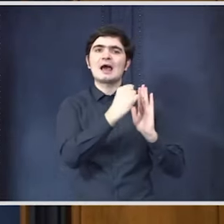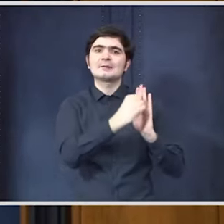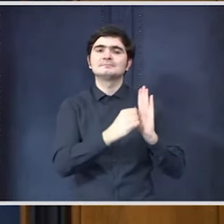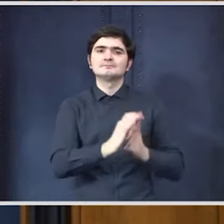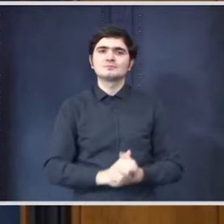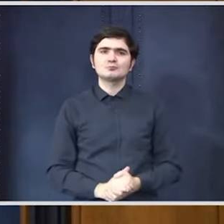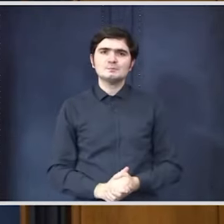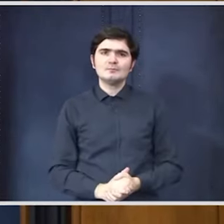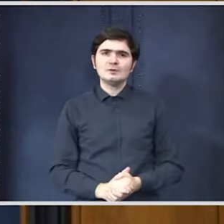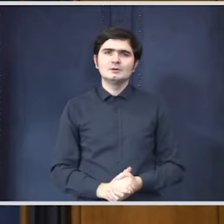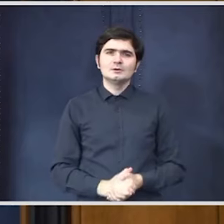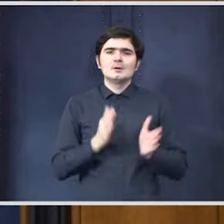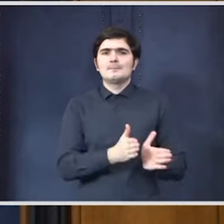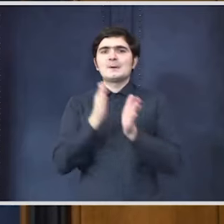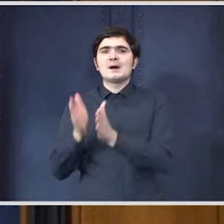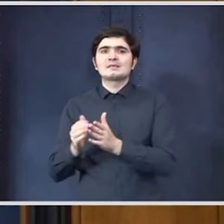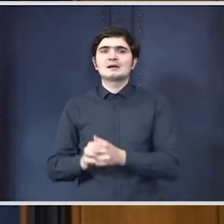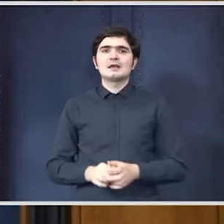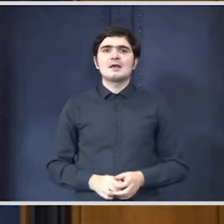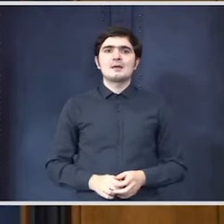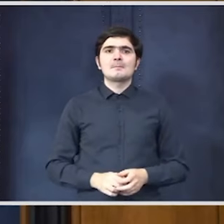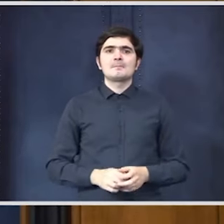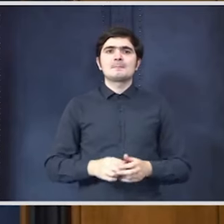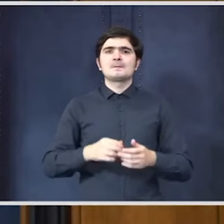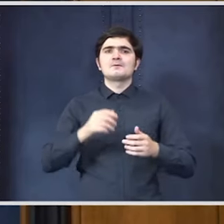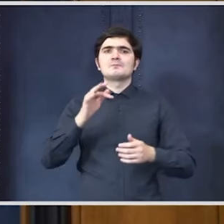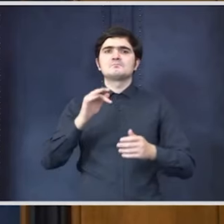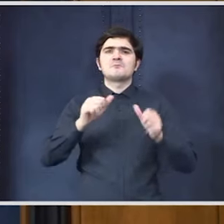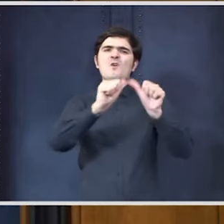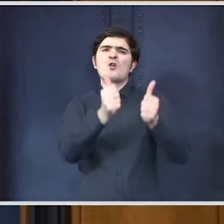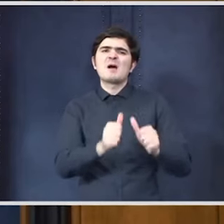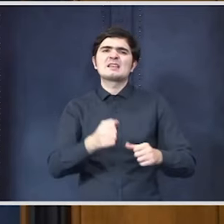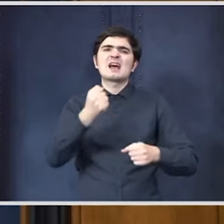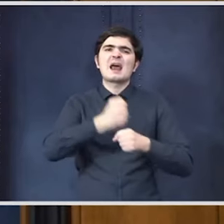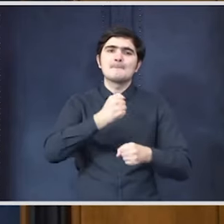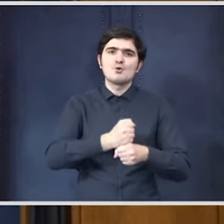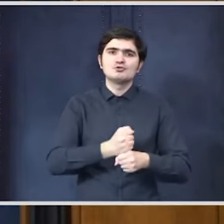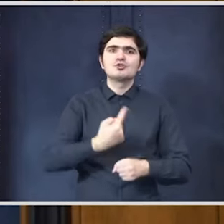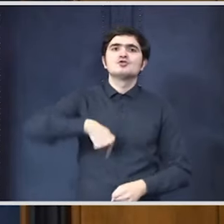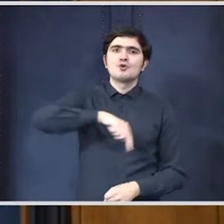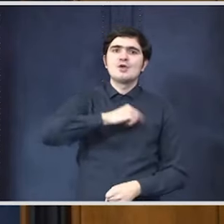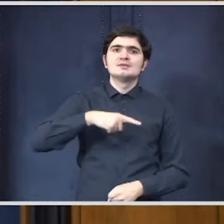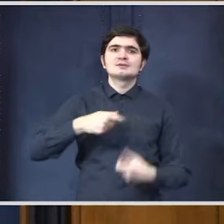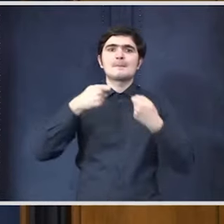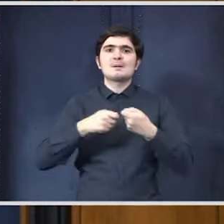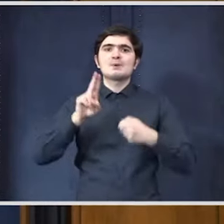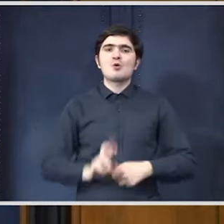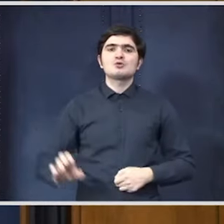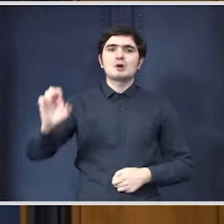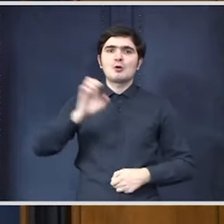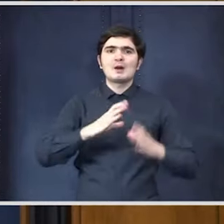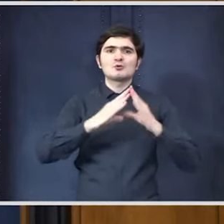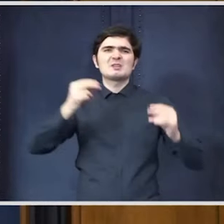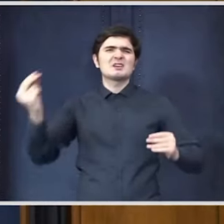Pe partea de formalizarea muncii, încă suntem țara membra a Uniunii Europene cu cel mai mare